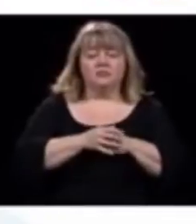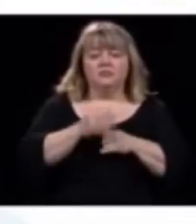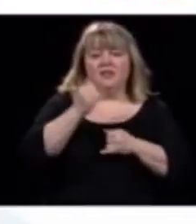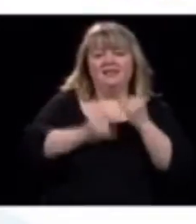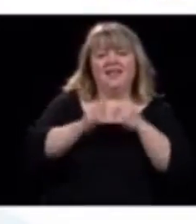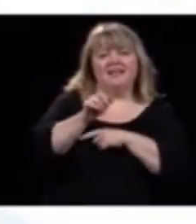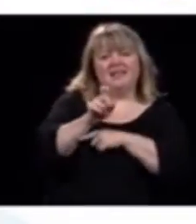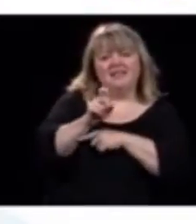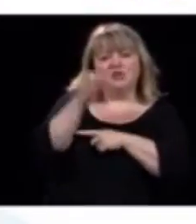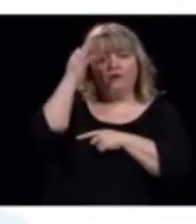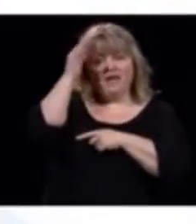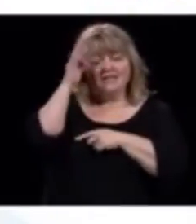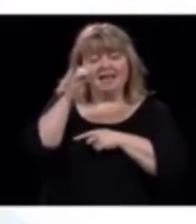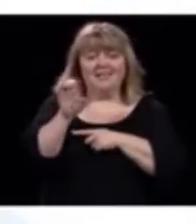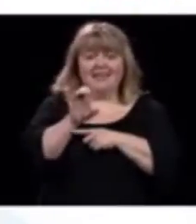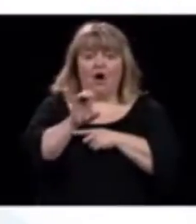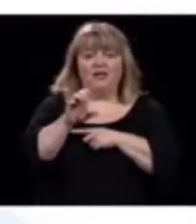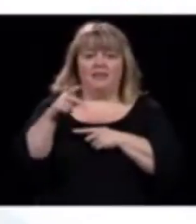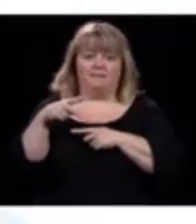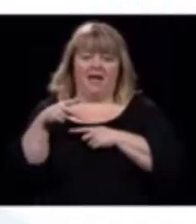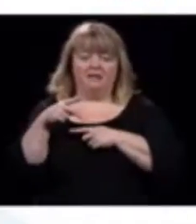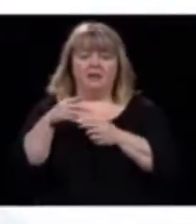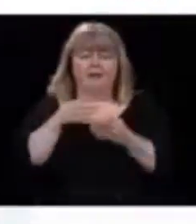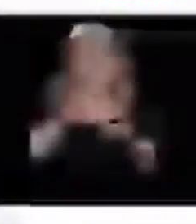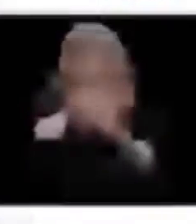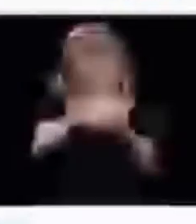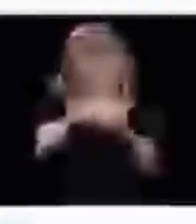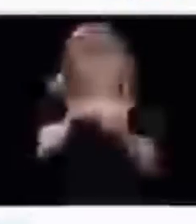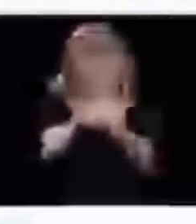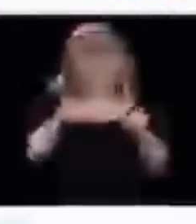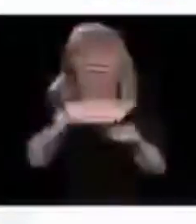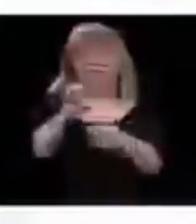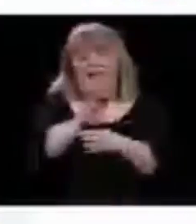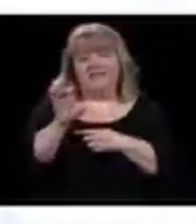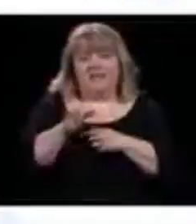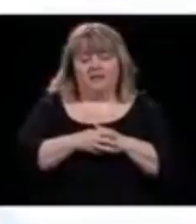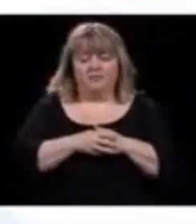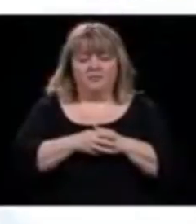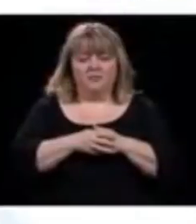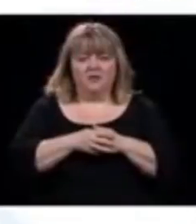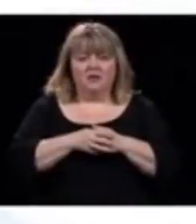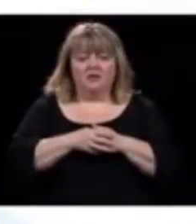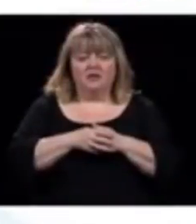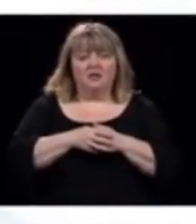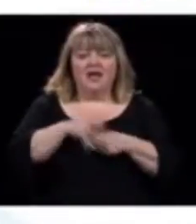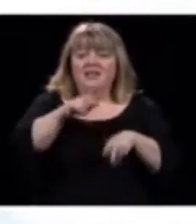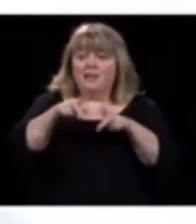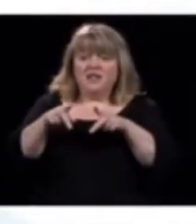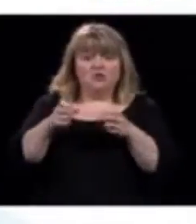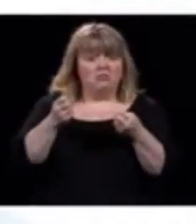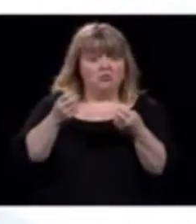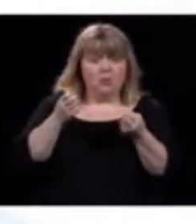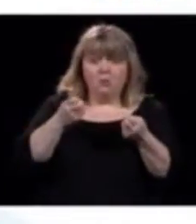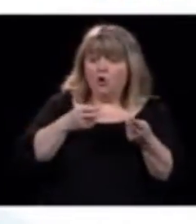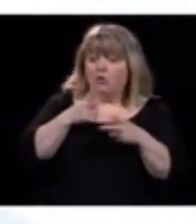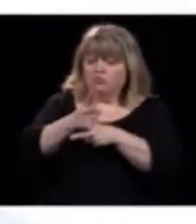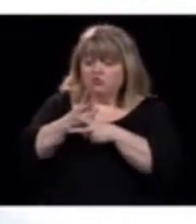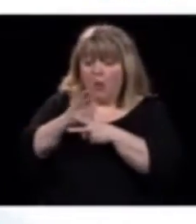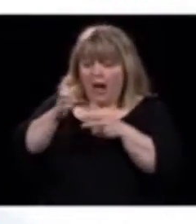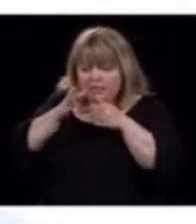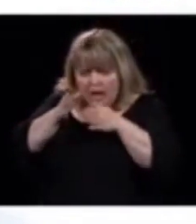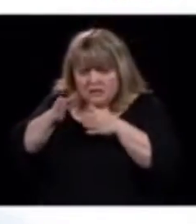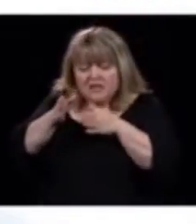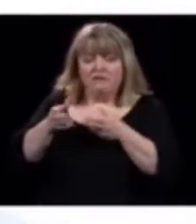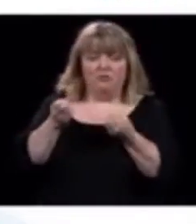français, donc, de Caroline Plante de la Presse canadienne. Quelles sont les données des gens qui vont mieux, ceux qui ne sont pas aux soins intensifs, ceux qui ne sont plus